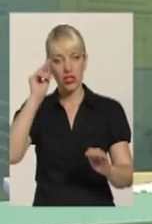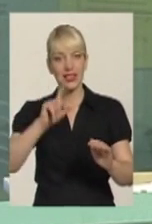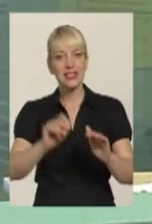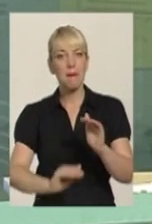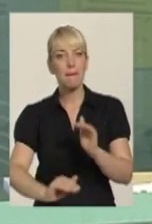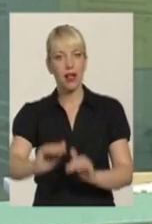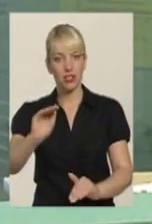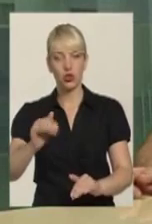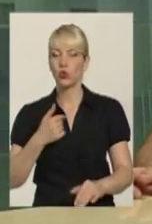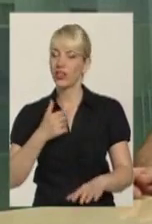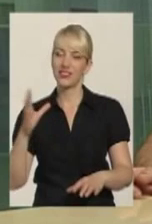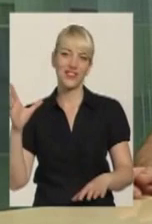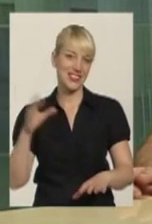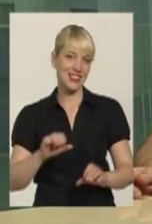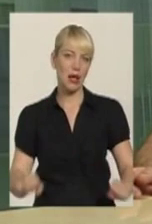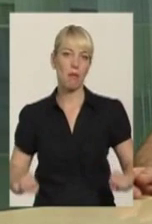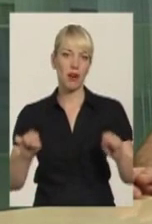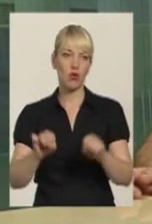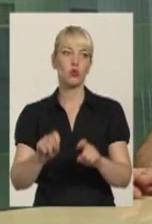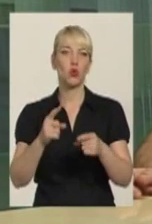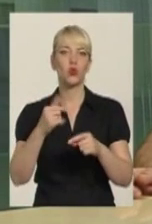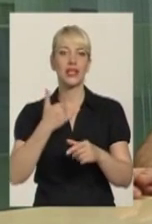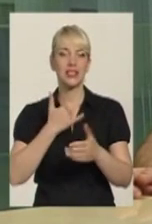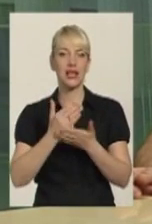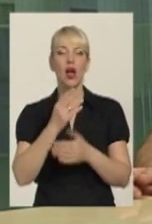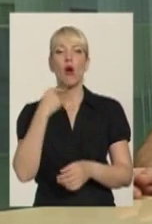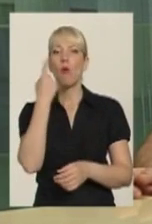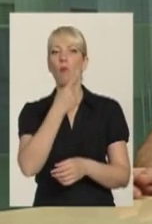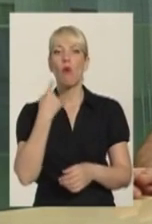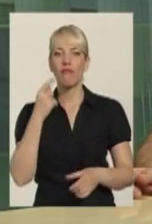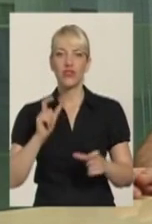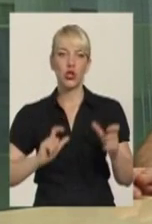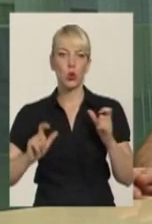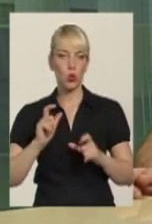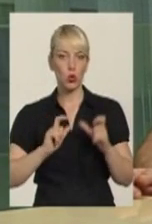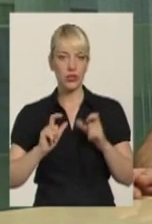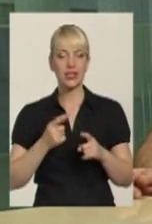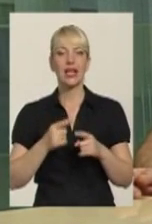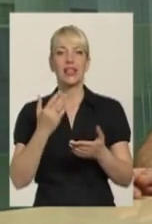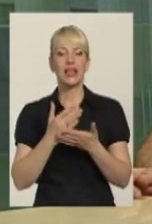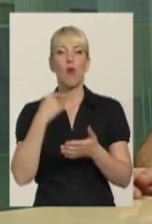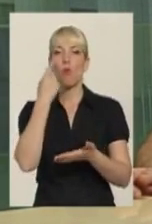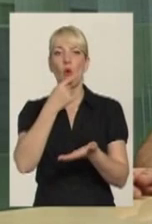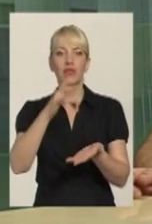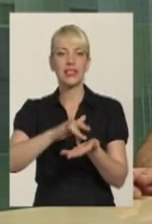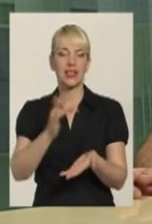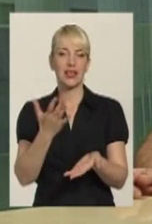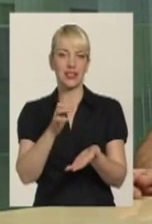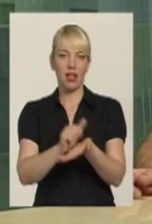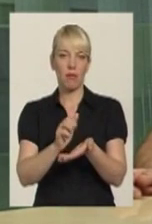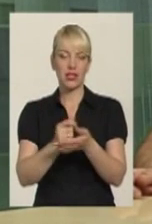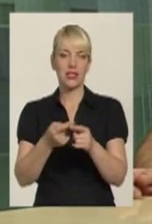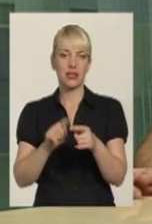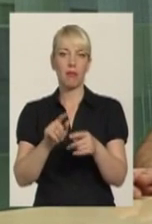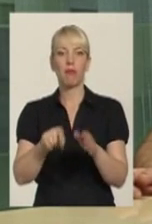Ну, в нас всі приводять, тому що в нас є мовні курси і я ще раз говорю, що в нас є центр, який займається цим питанням. Тому